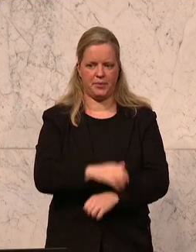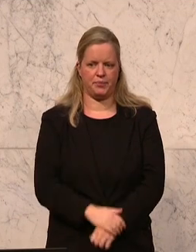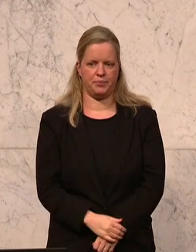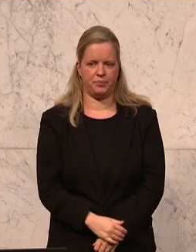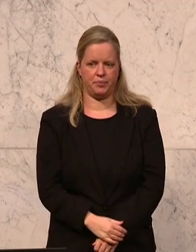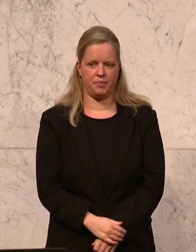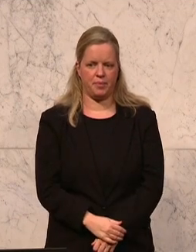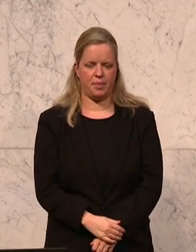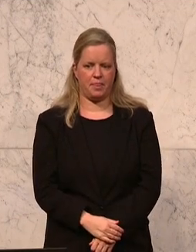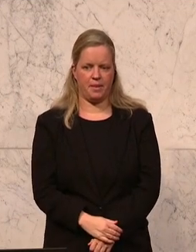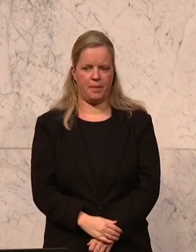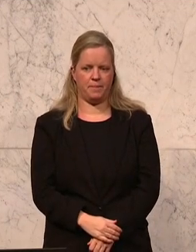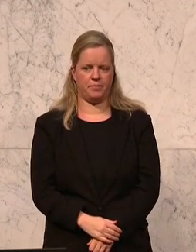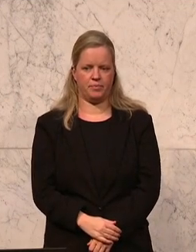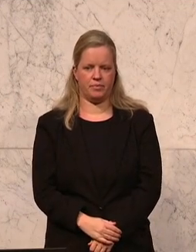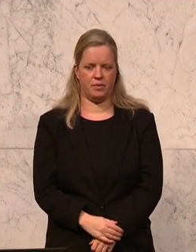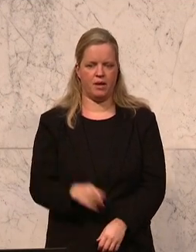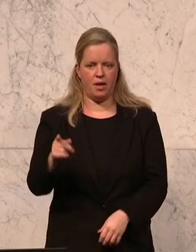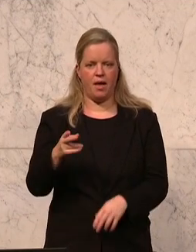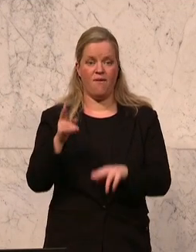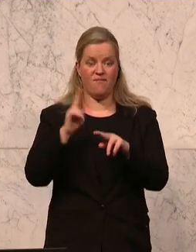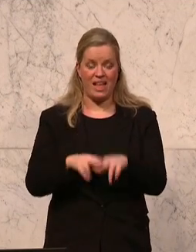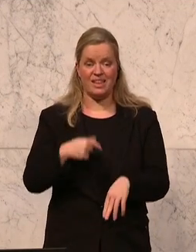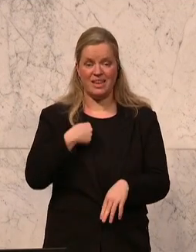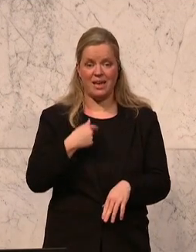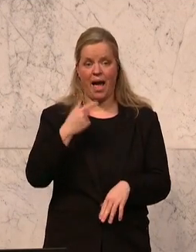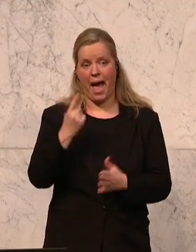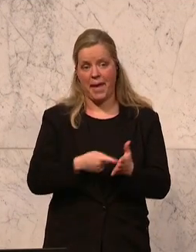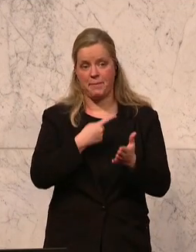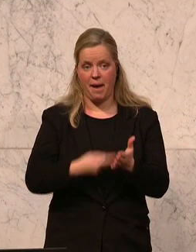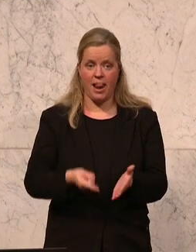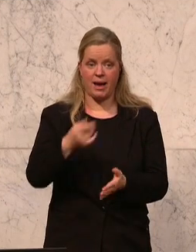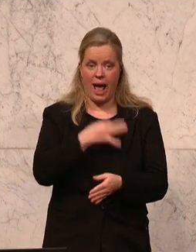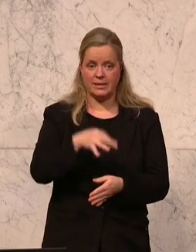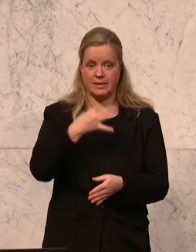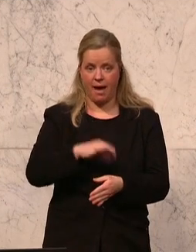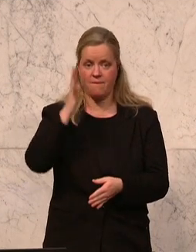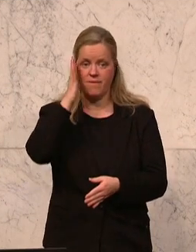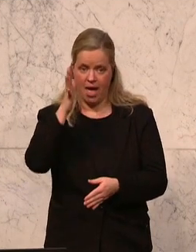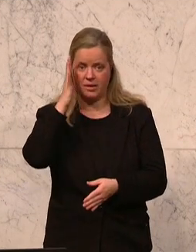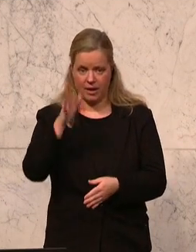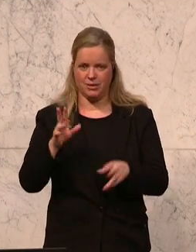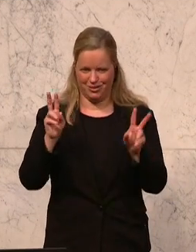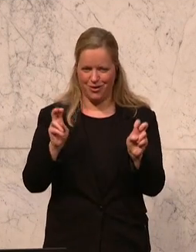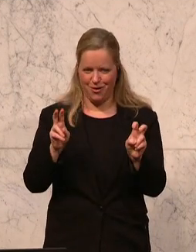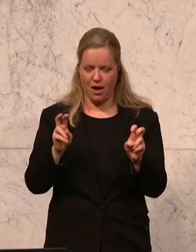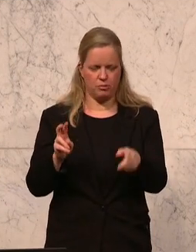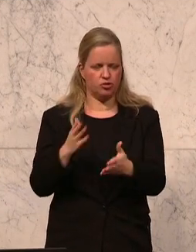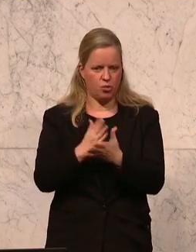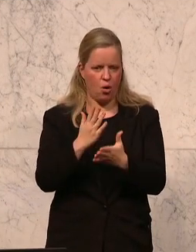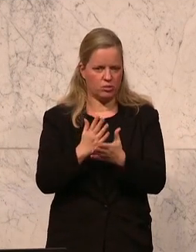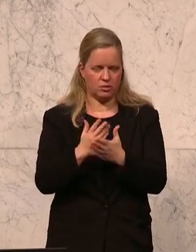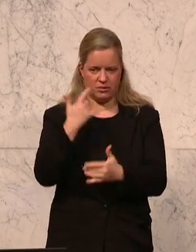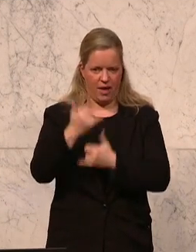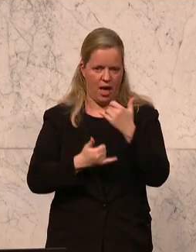unausgesprochen, wenn ich einmal Kanzler werde. Das Problem ist nur, er ist Kanzler seit zwei Jahren, das Problem ist nur, die ÖVP